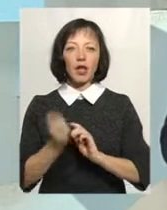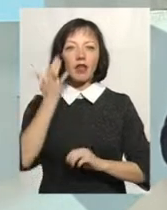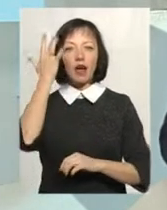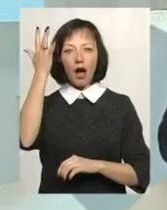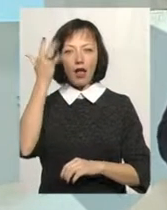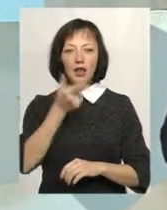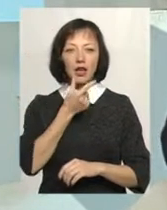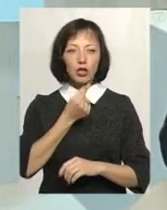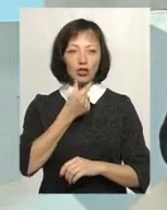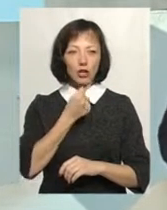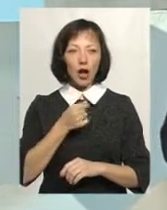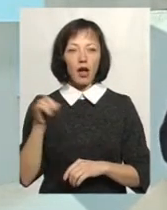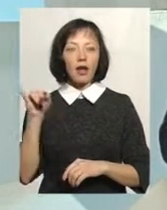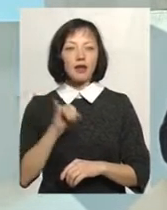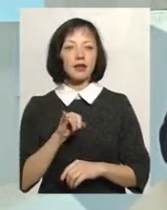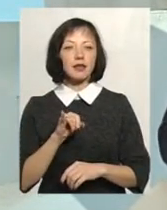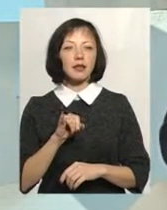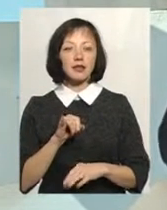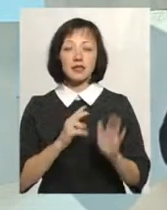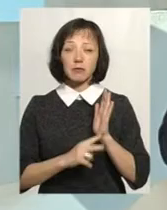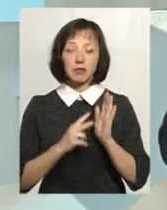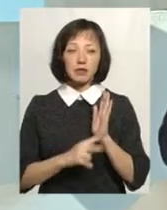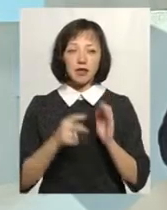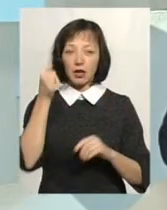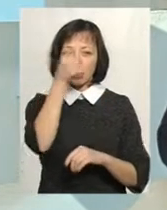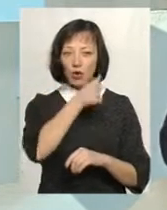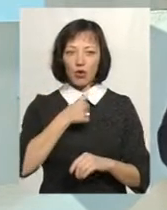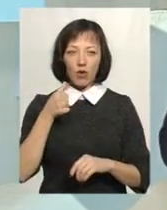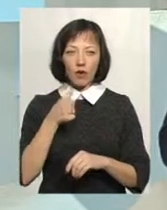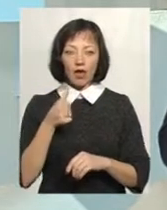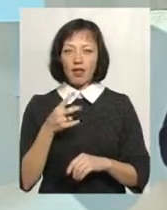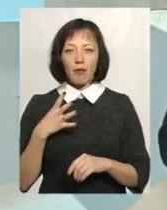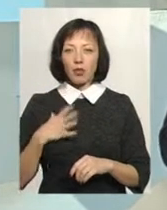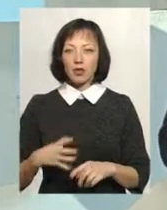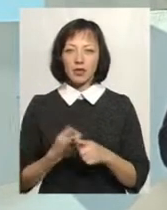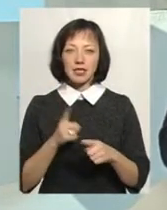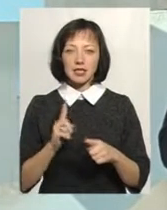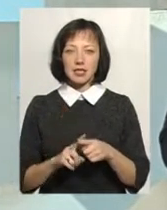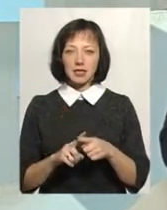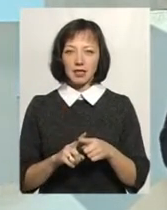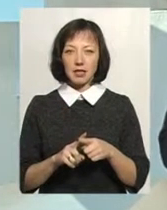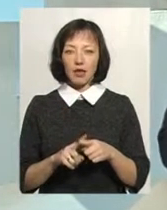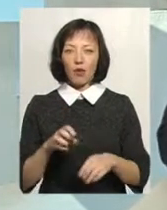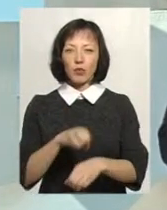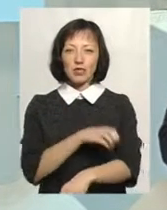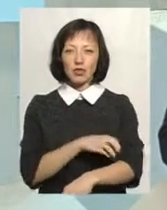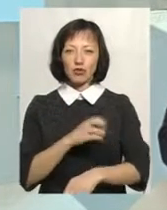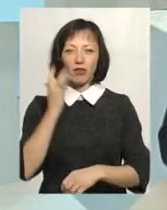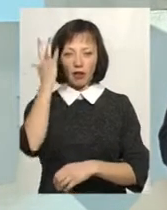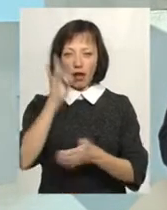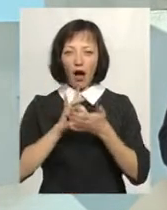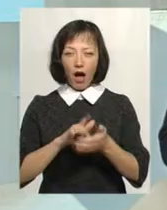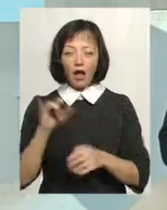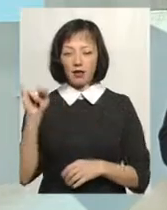Ілліча, і ми бачимо, що 70 років не протрималися ці більшовицькі ідеали, і